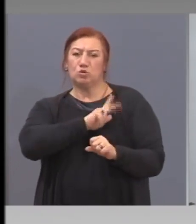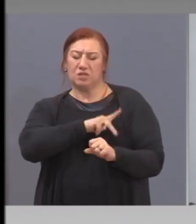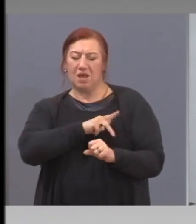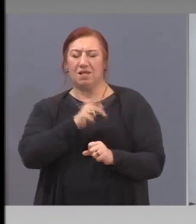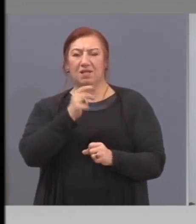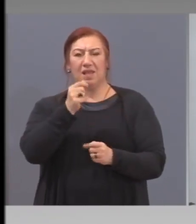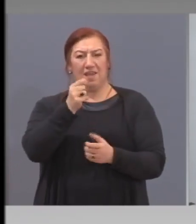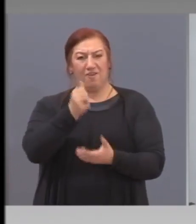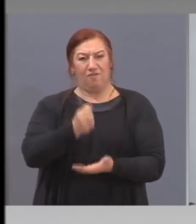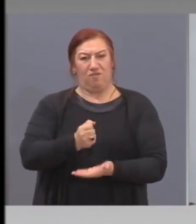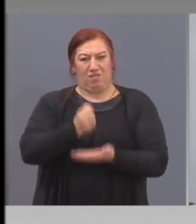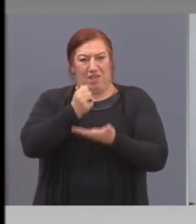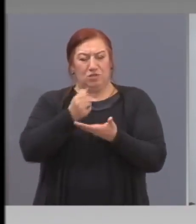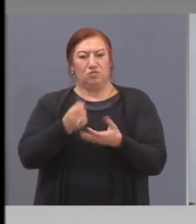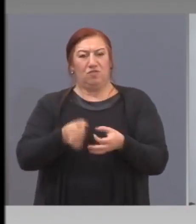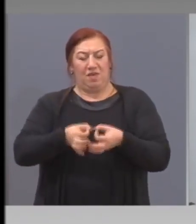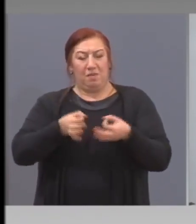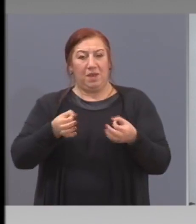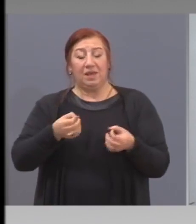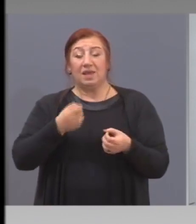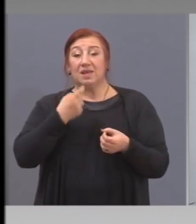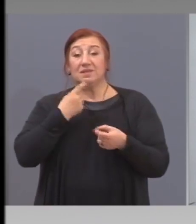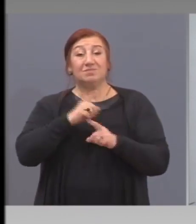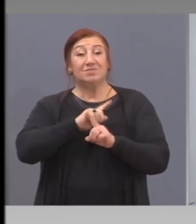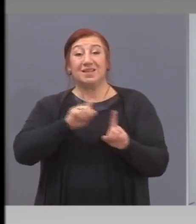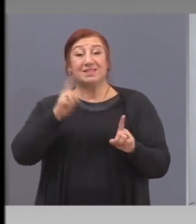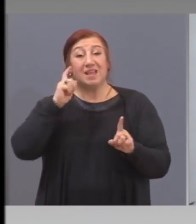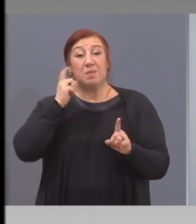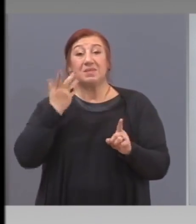за неопределен период от време,